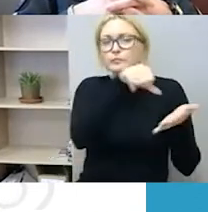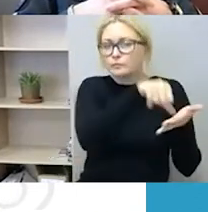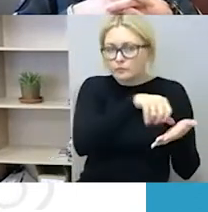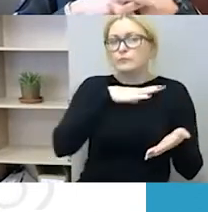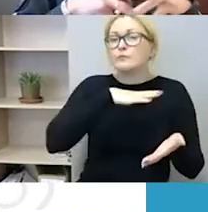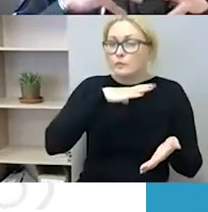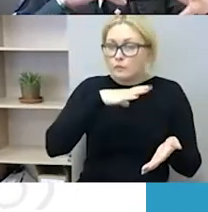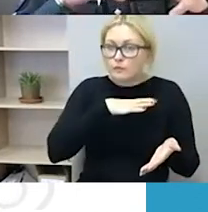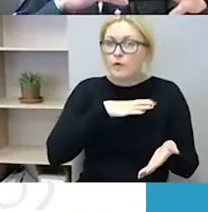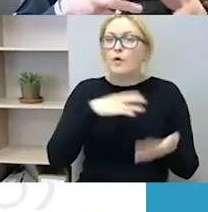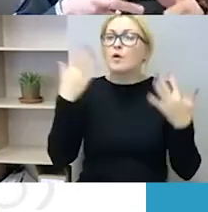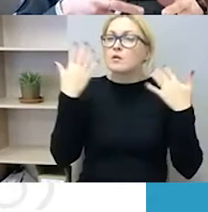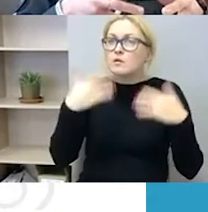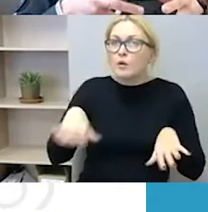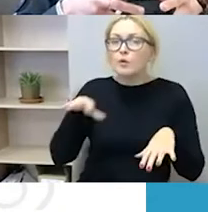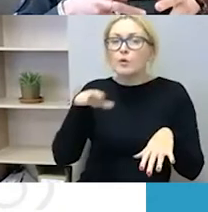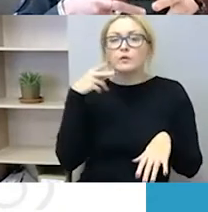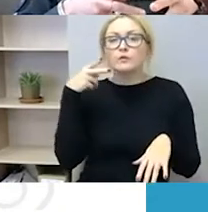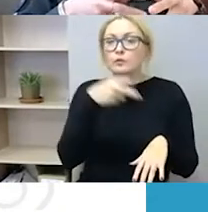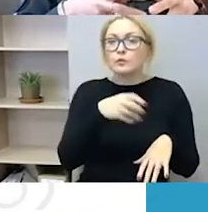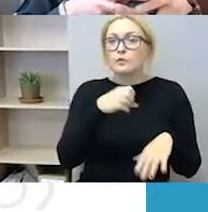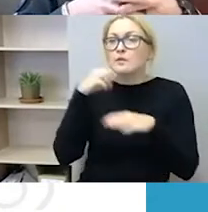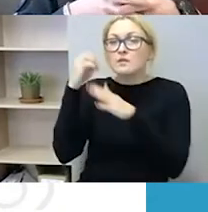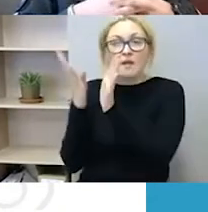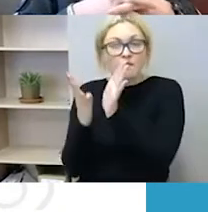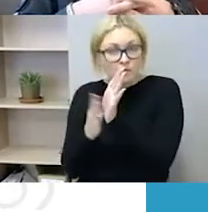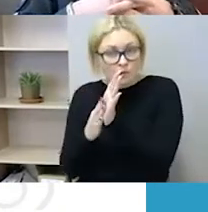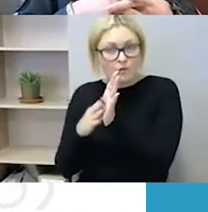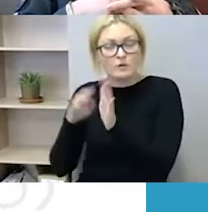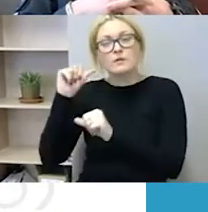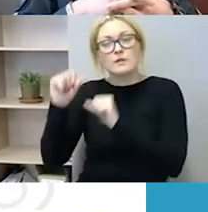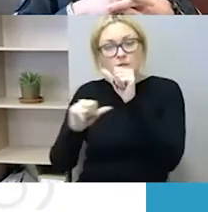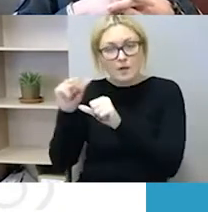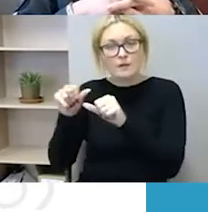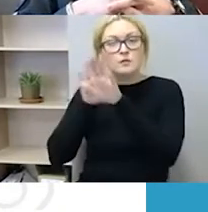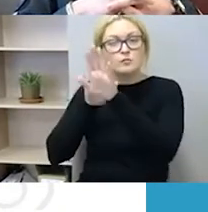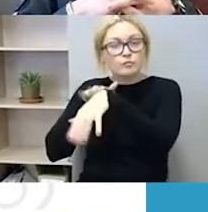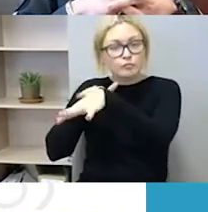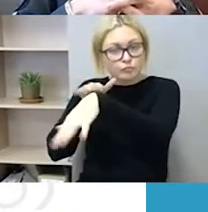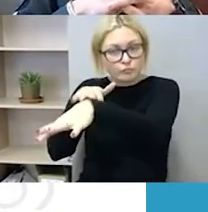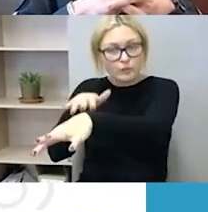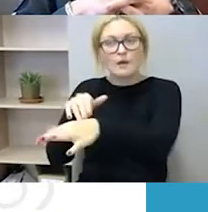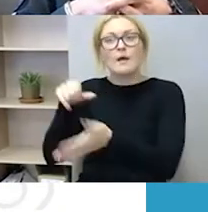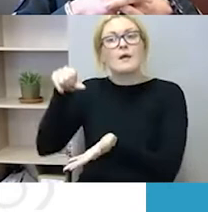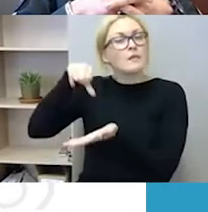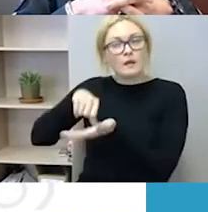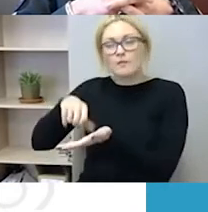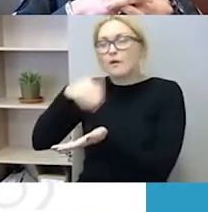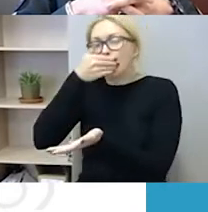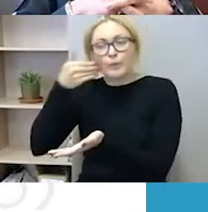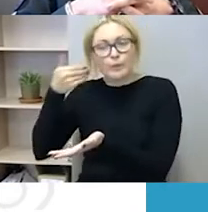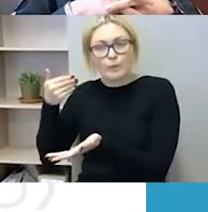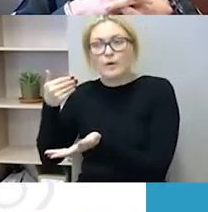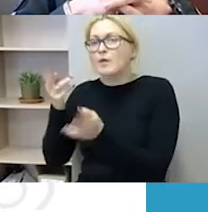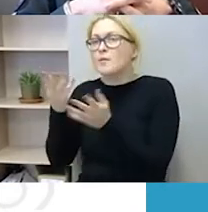jau 2019 metais vykusiame parade dalyvauti neteko ir nereikėjo, nes iš